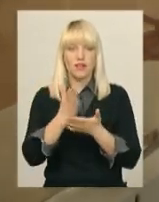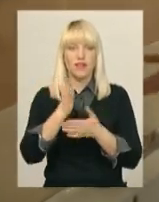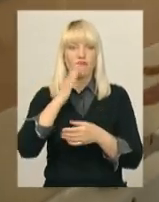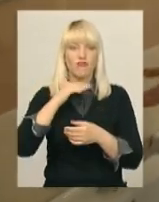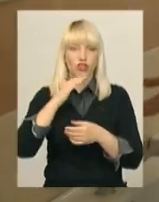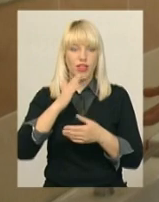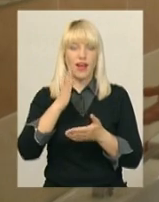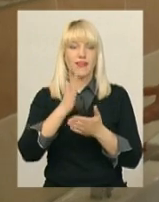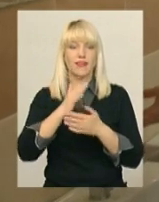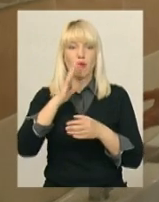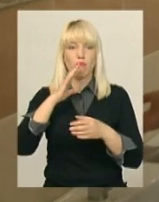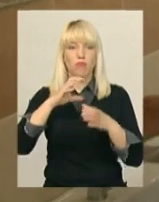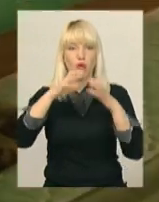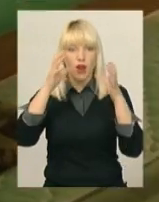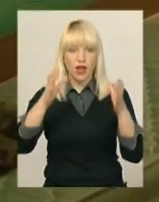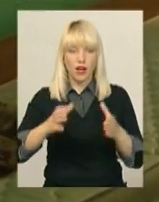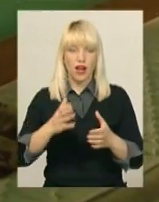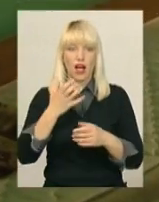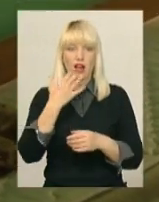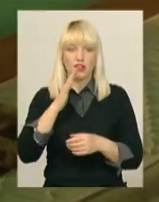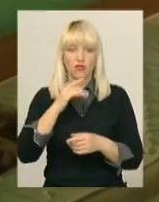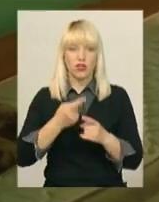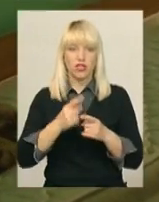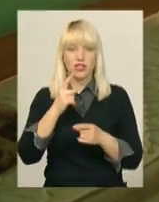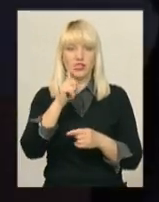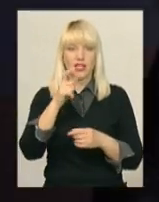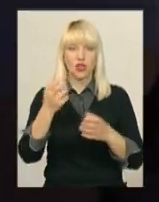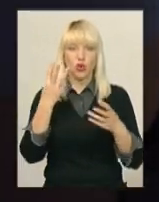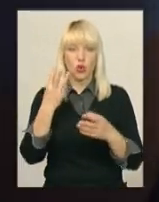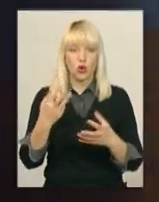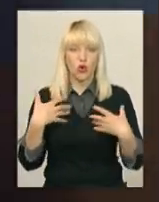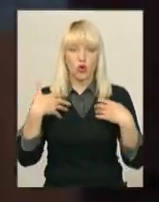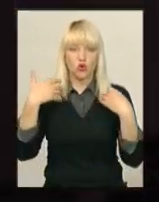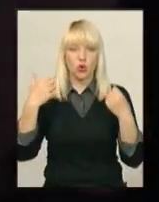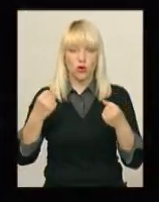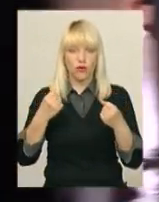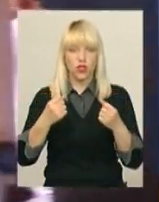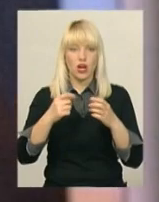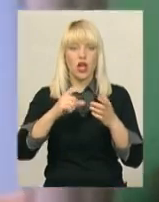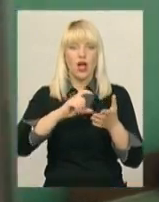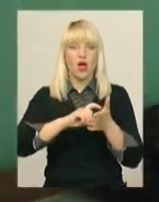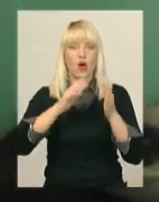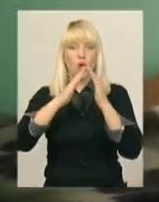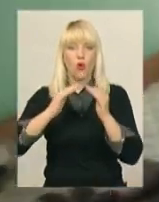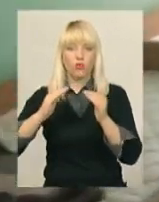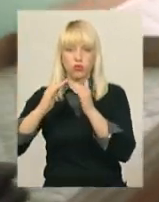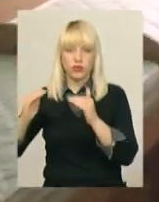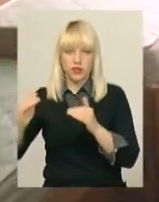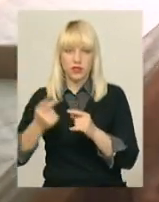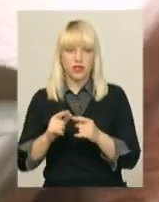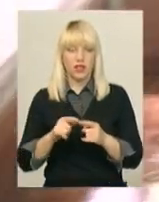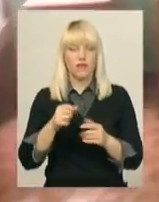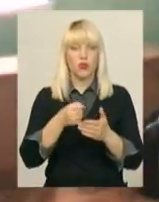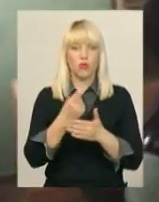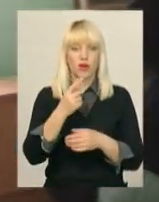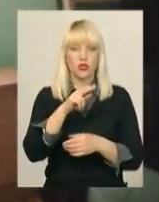є боляри, тече втяча вода. Це один із трьох корпусів оздоровчого комплексу «Чайка», де житимуть під час відпочинку діти. До 1 червня